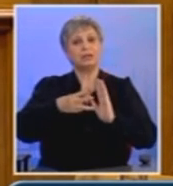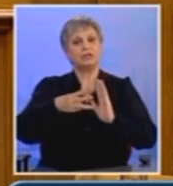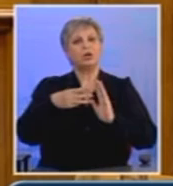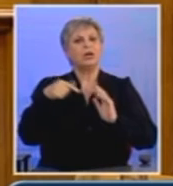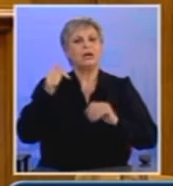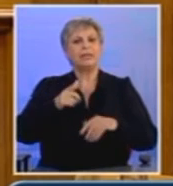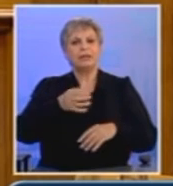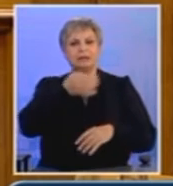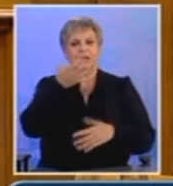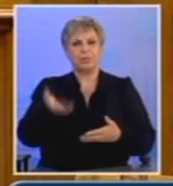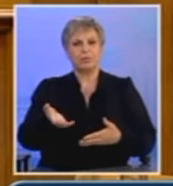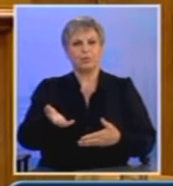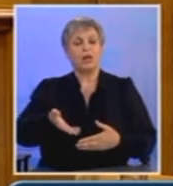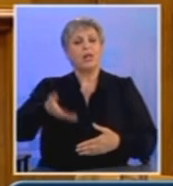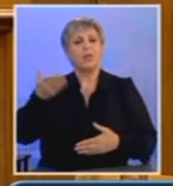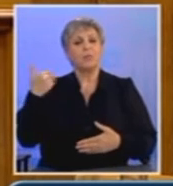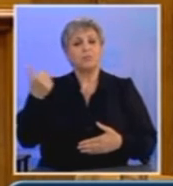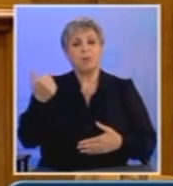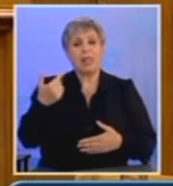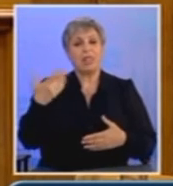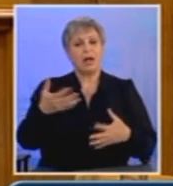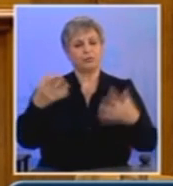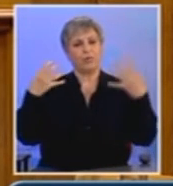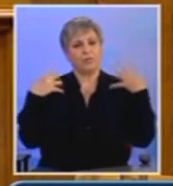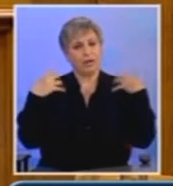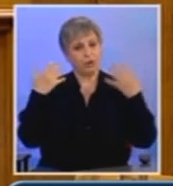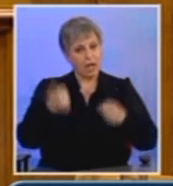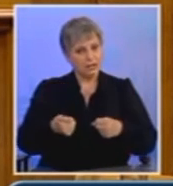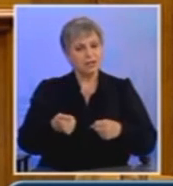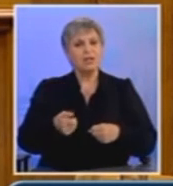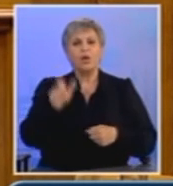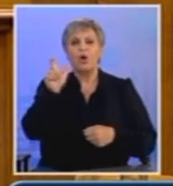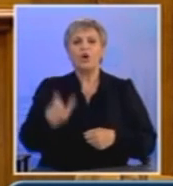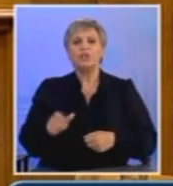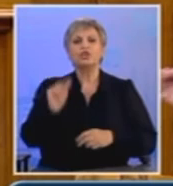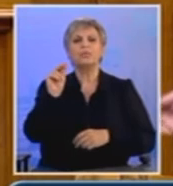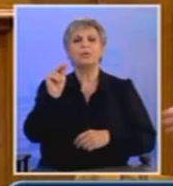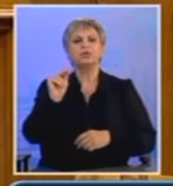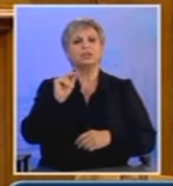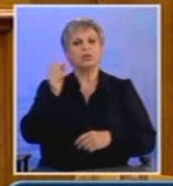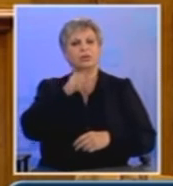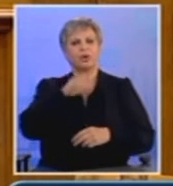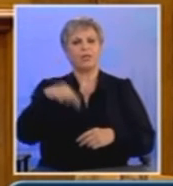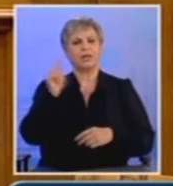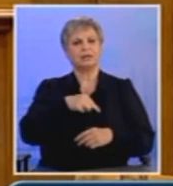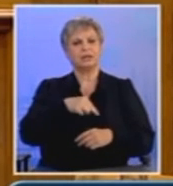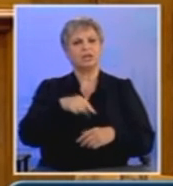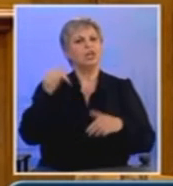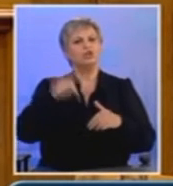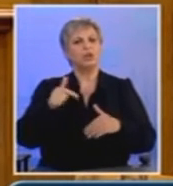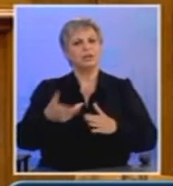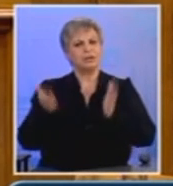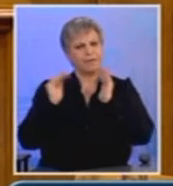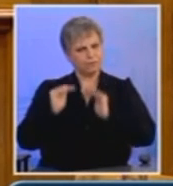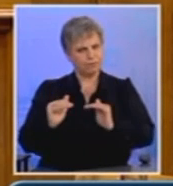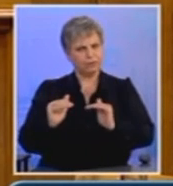αντιλαϊκοί νόμοι που θα του καταργούσατε τάχα με ένα άρθρο ήρθαν για να μείνουν. Να αποδεχτεί στην πλάτη του και